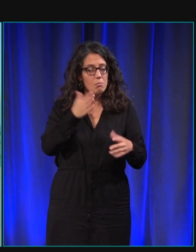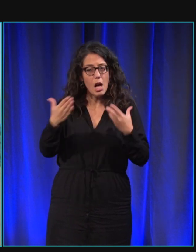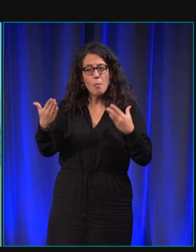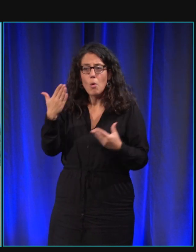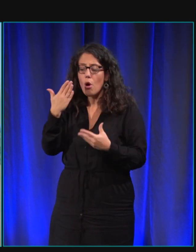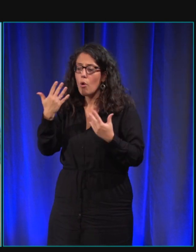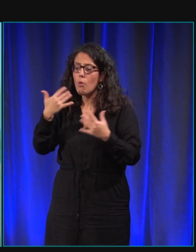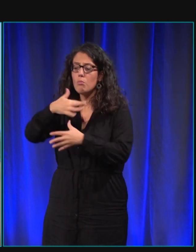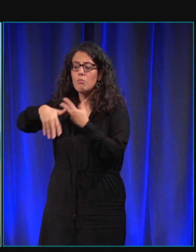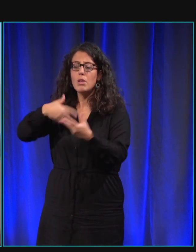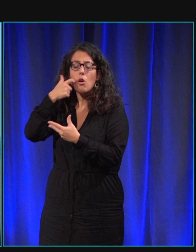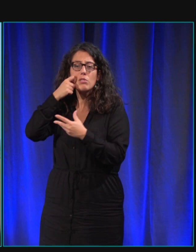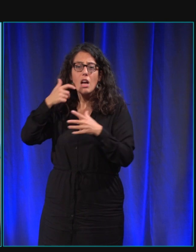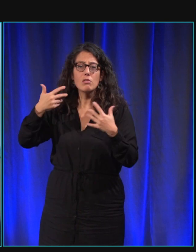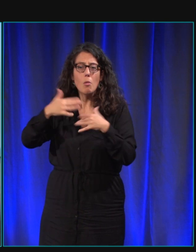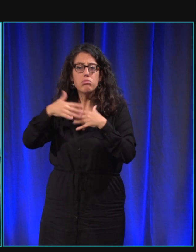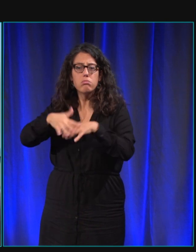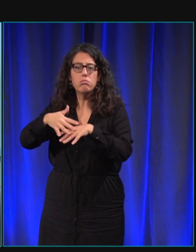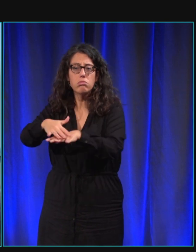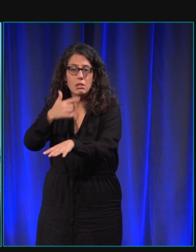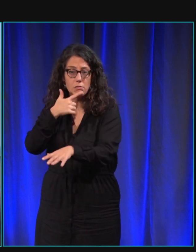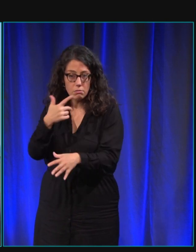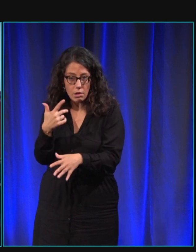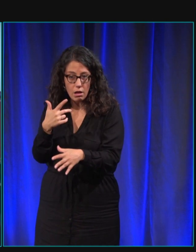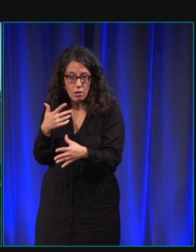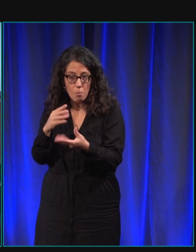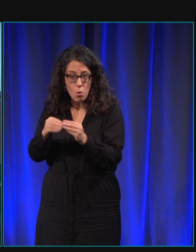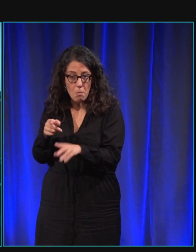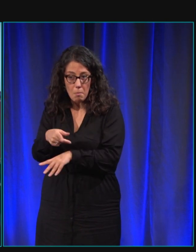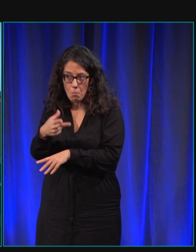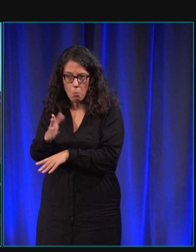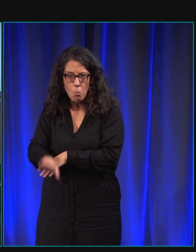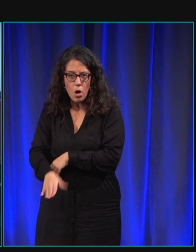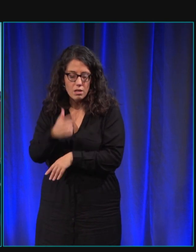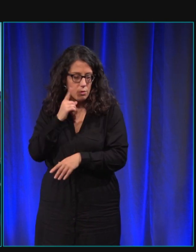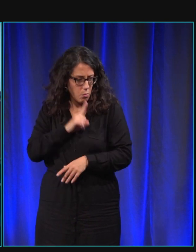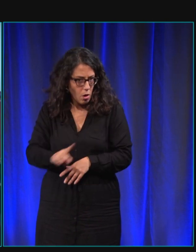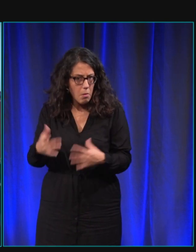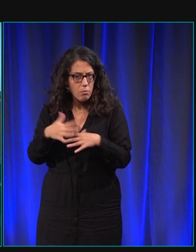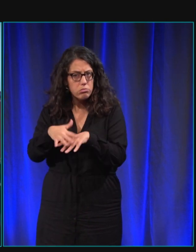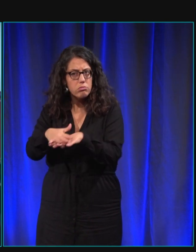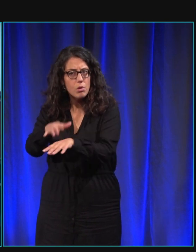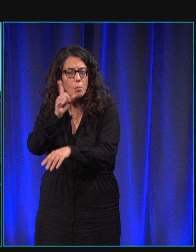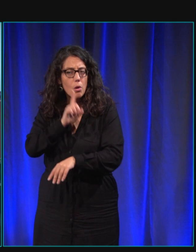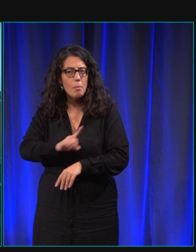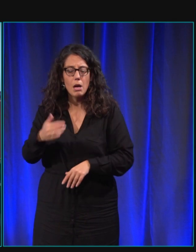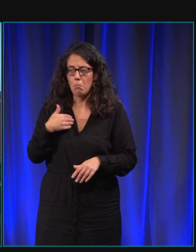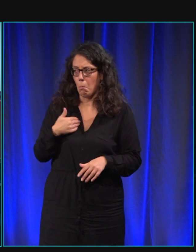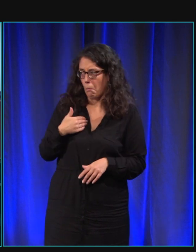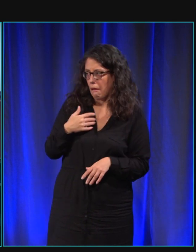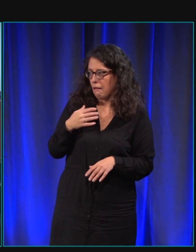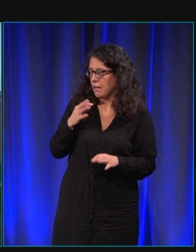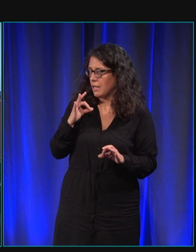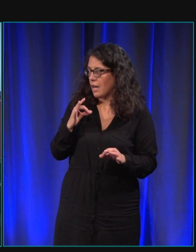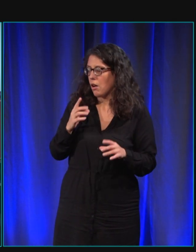puisqu'on continue à les croiser entre eux par principe nous on a pas tout le monde des croisements par contre si j'ai oublié de vous dire on n'a pas que des rêves